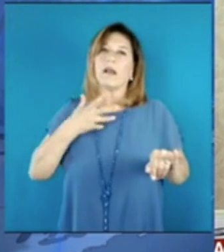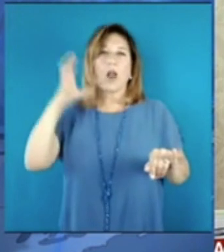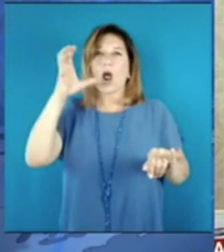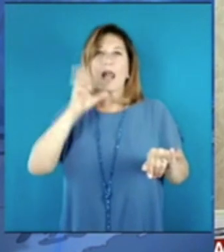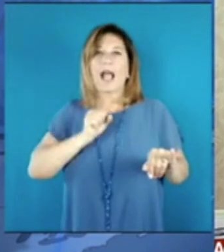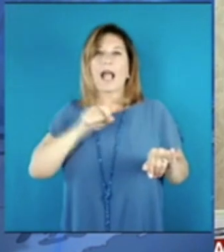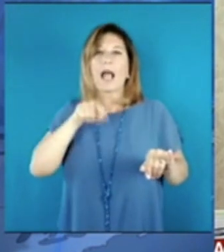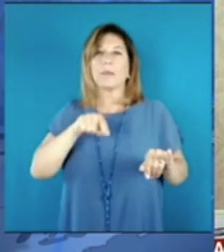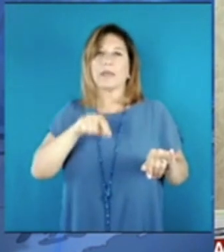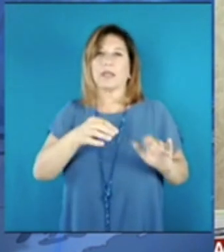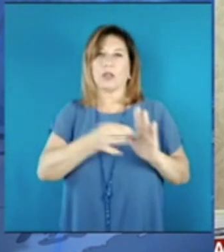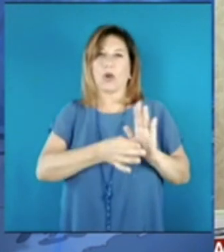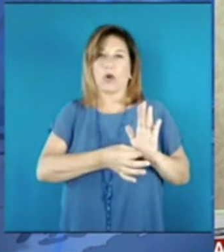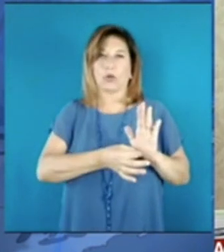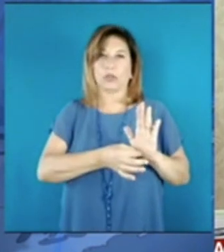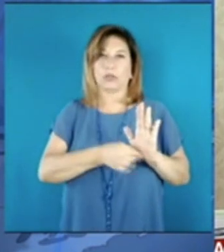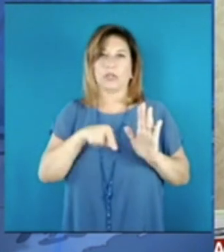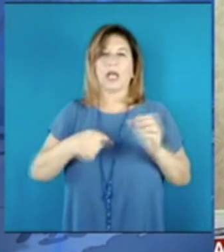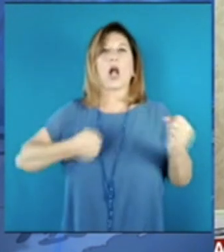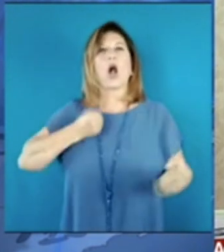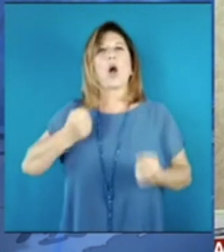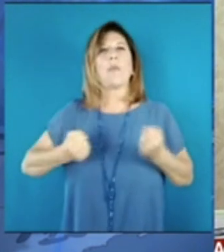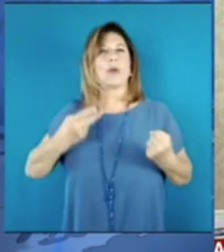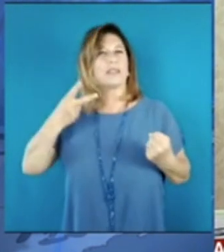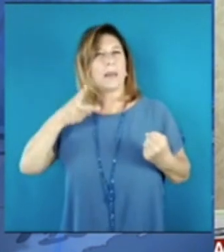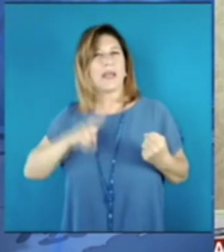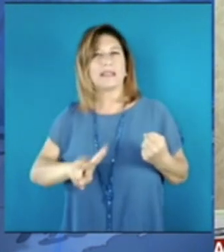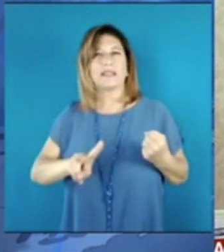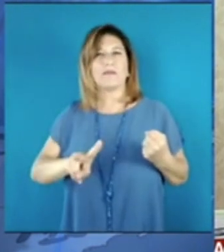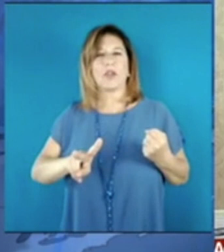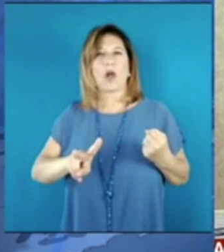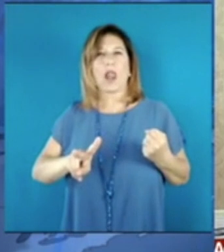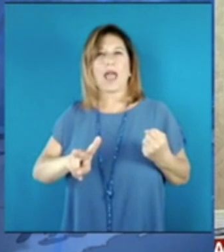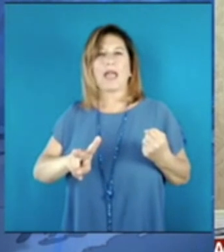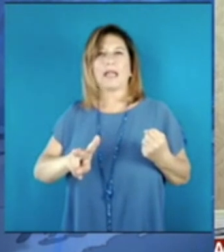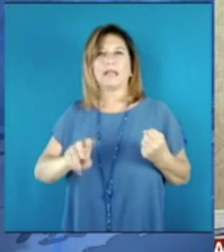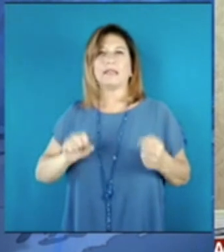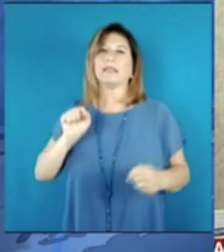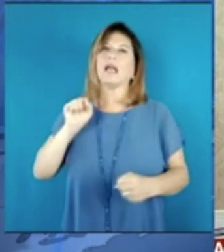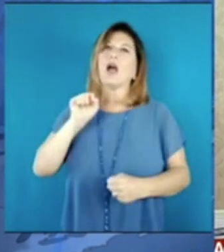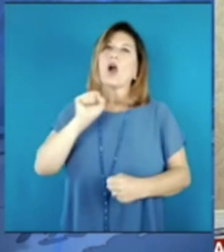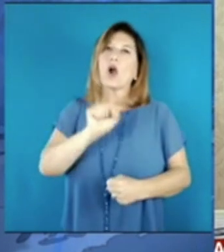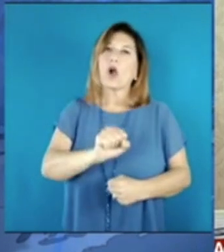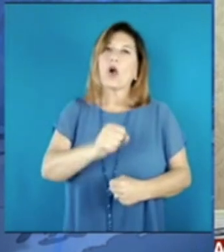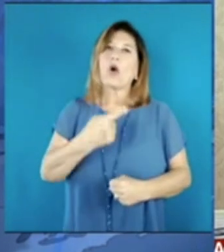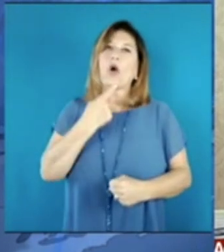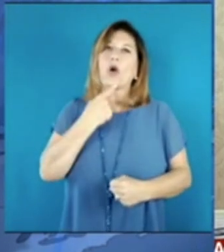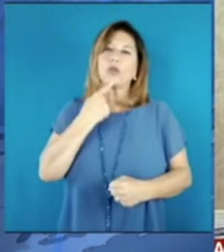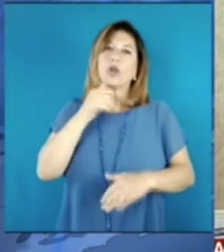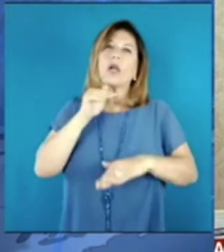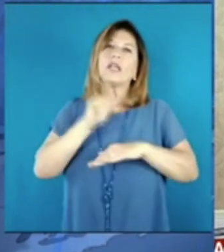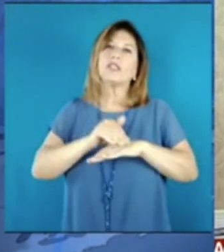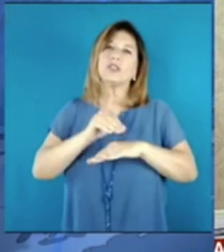termini e quindi questi comportamenti violenti che vengono adottati nei confronti di chi ci tutela,